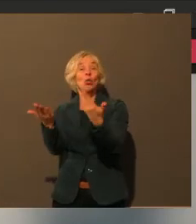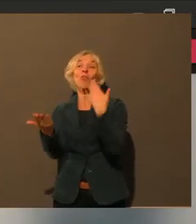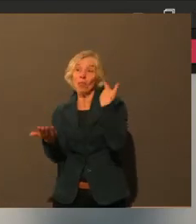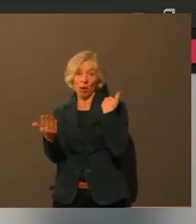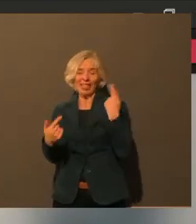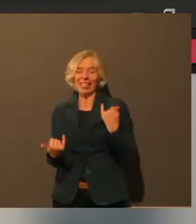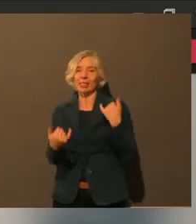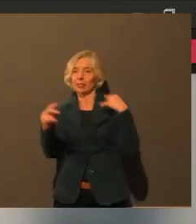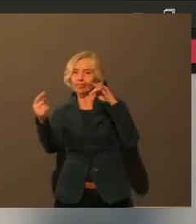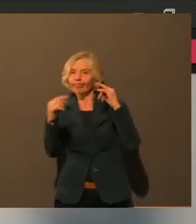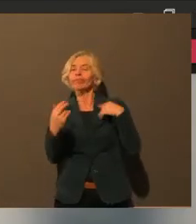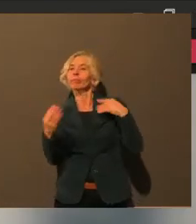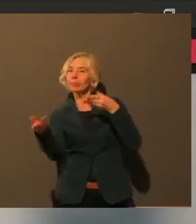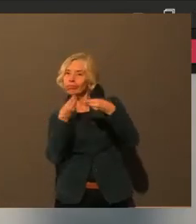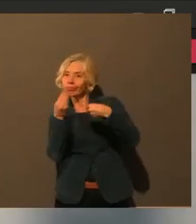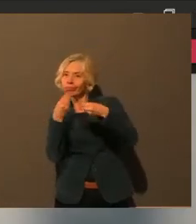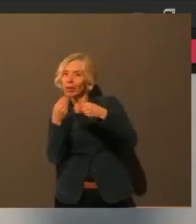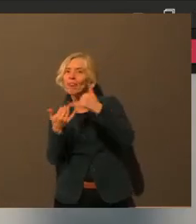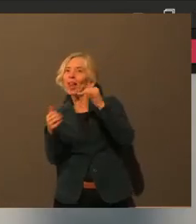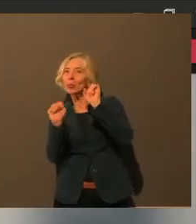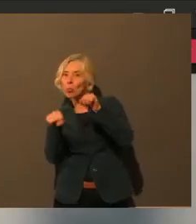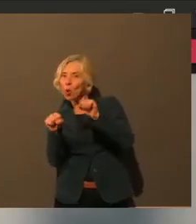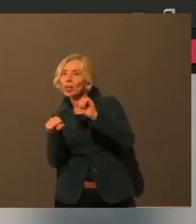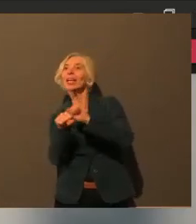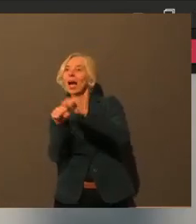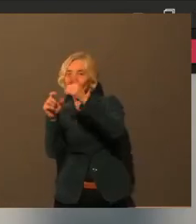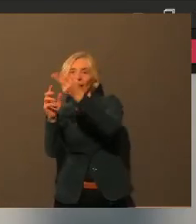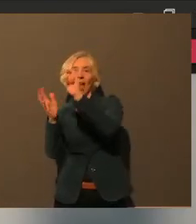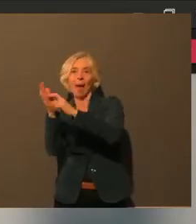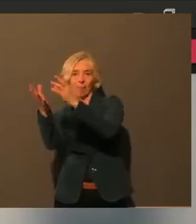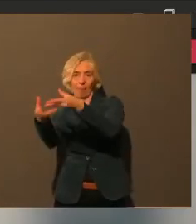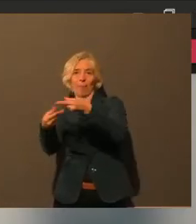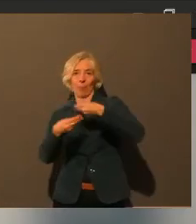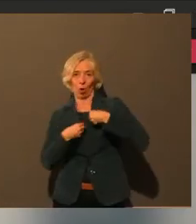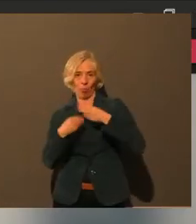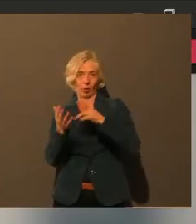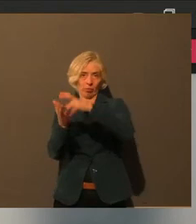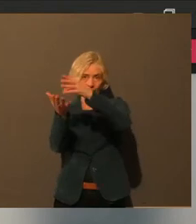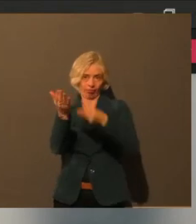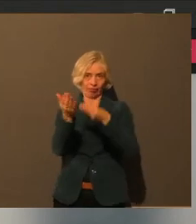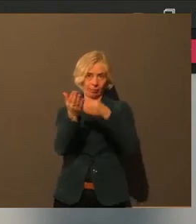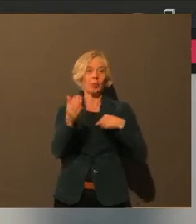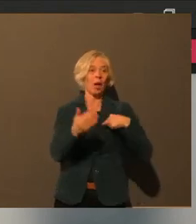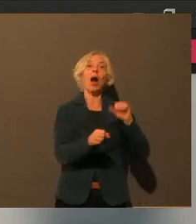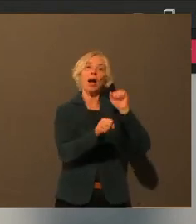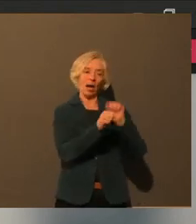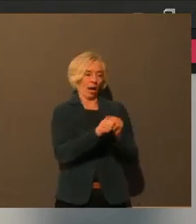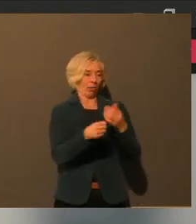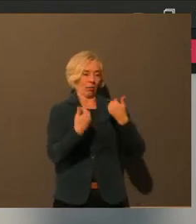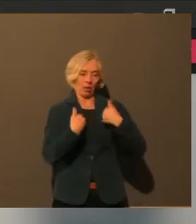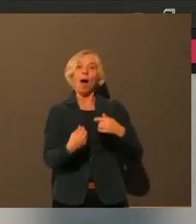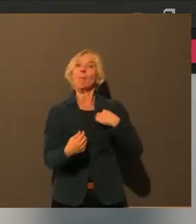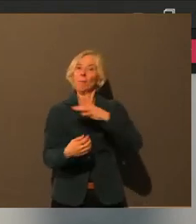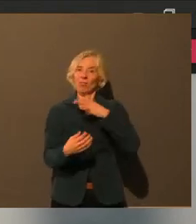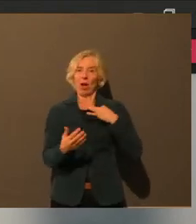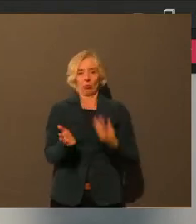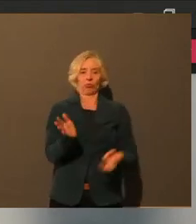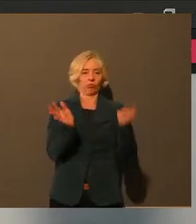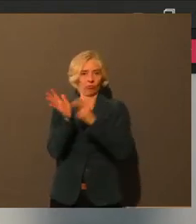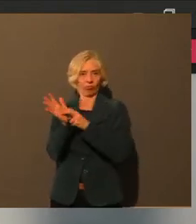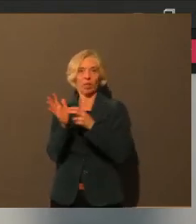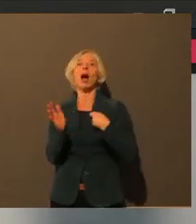um die Registrierung, wenn dann die Gastro wieder aufmachen kann, auch wirklich, dass alles wieder besser funktioniert.